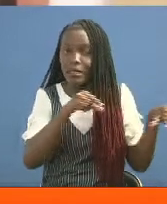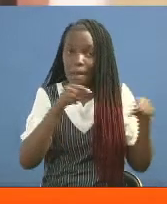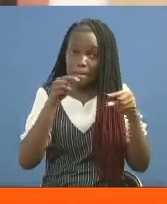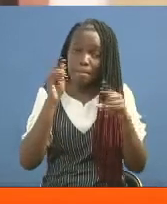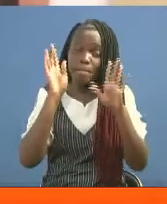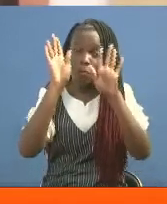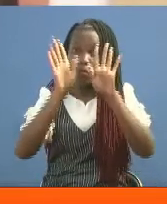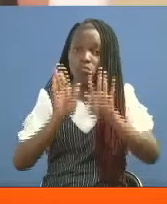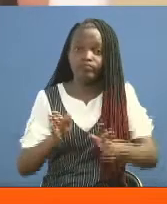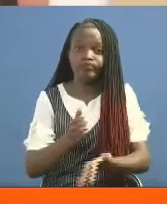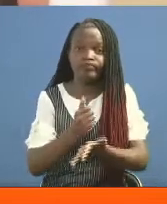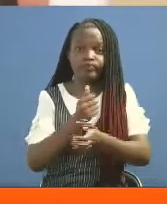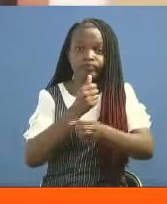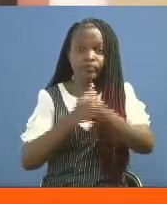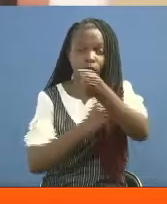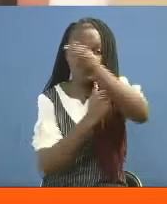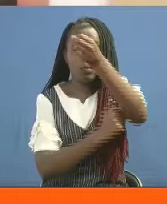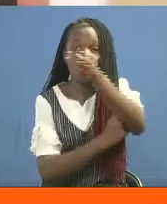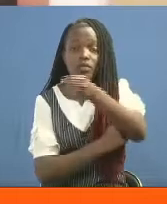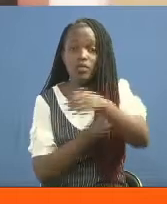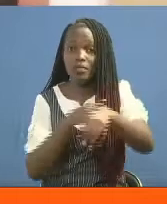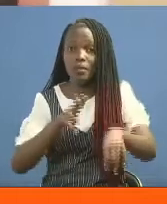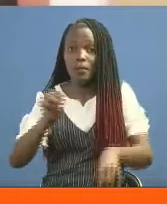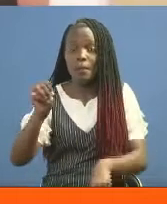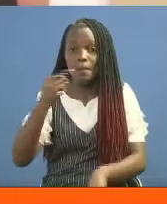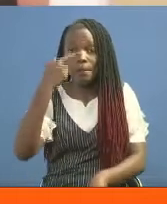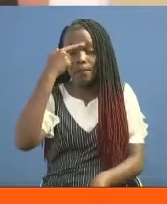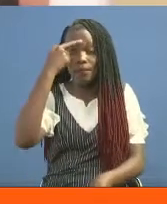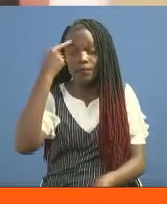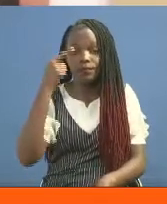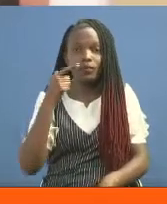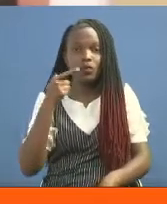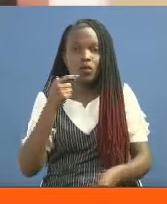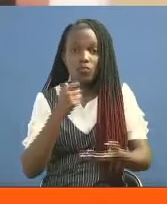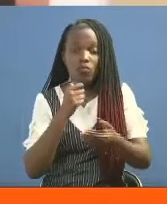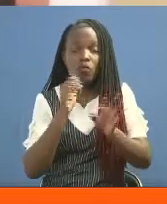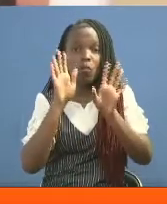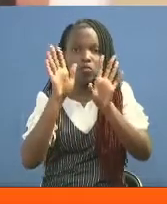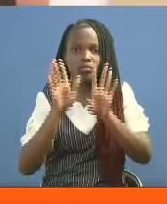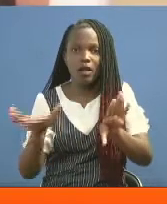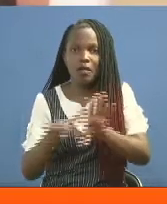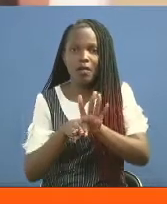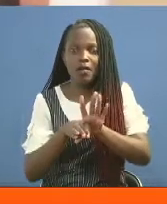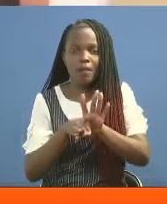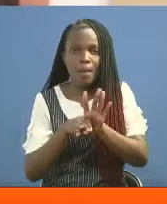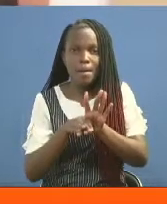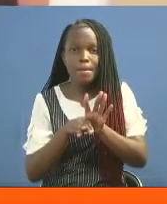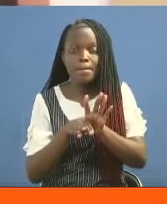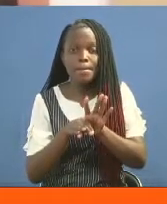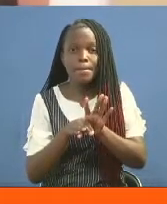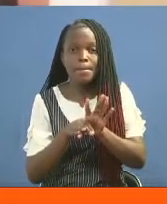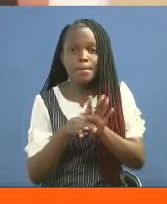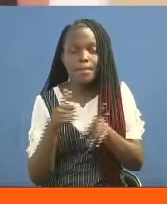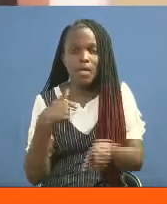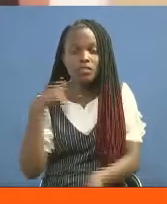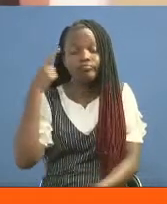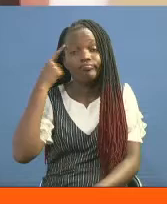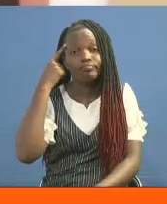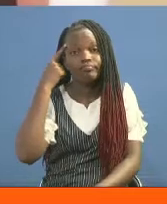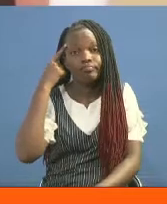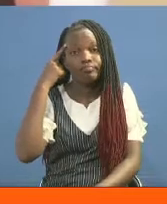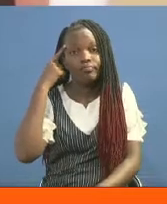because actually they are playing part to the public health component of the health sector. And I think